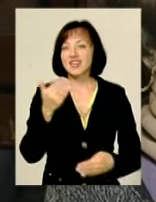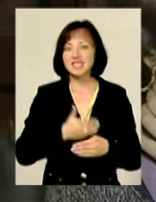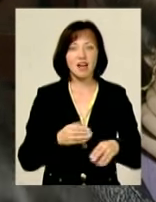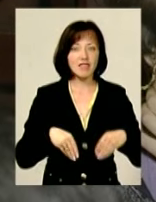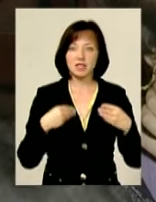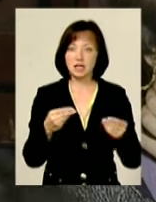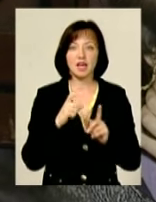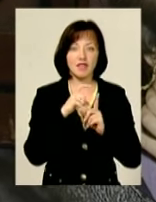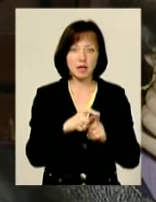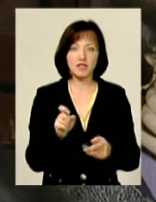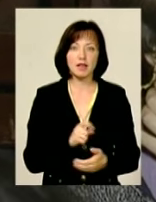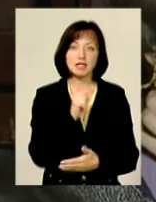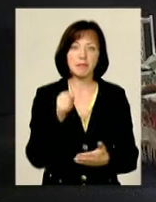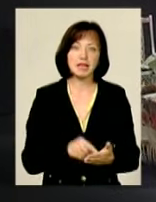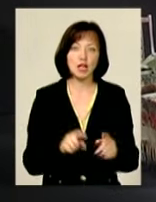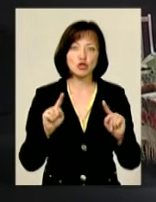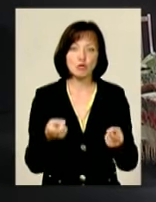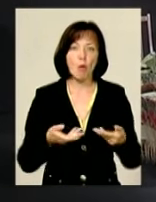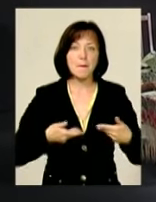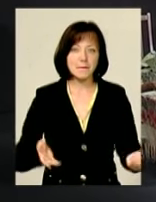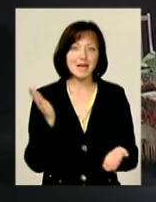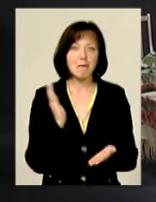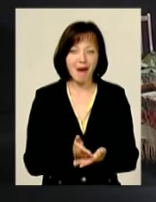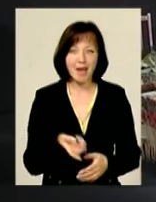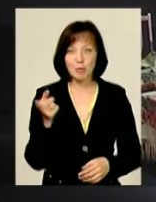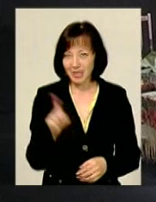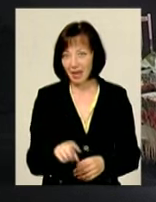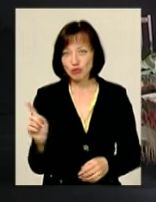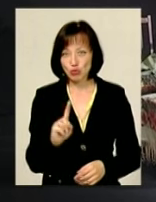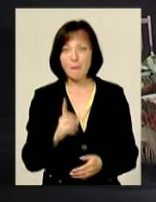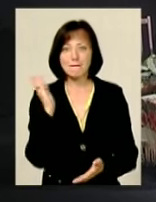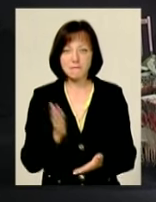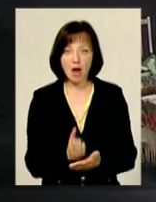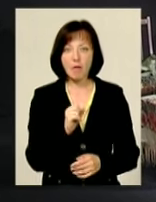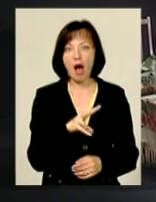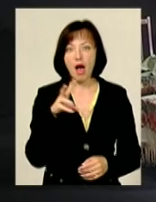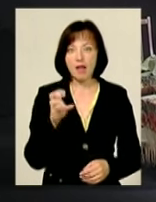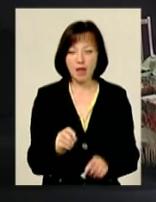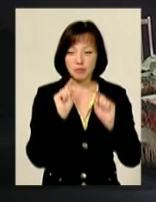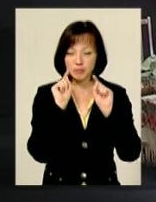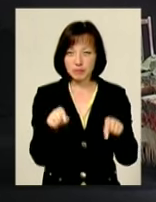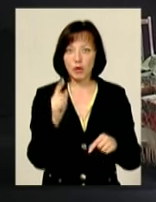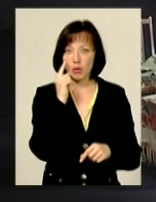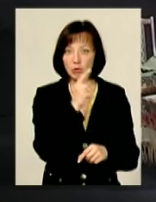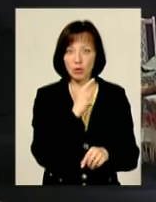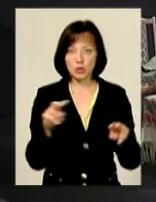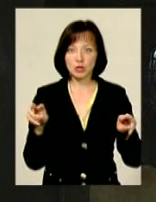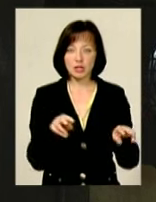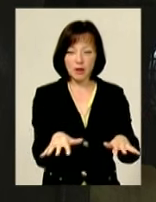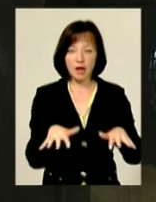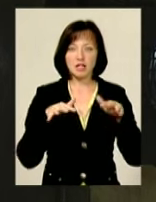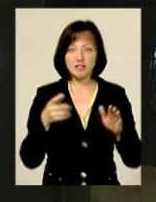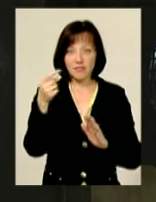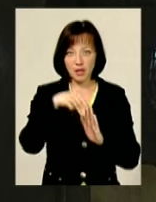відповіді на запитання, чому ми маємо те, що маємо Протест керовує очі глядачів вглиб